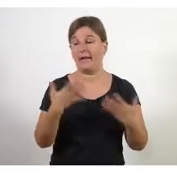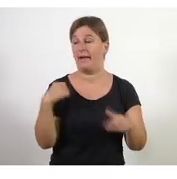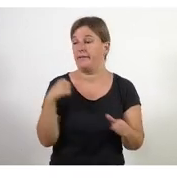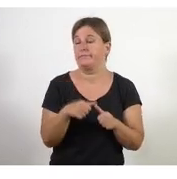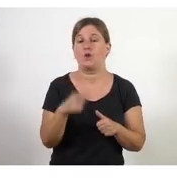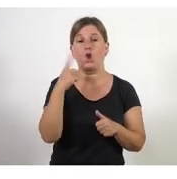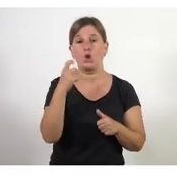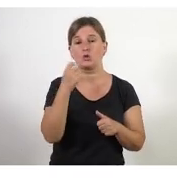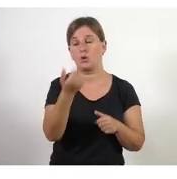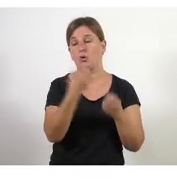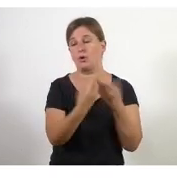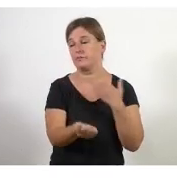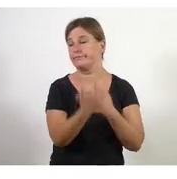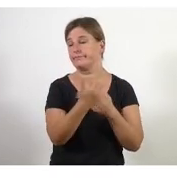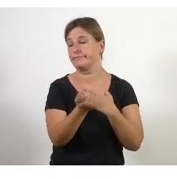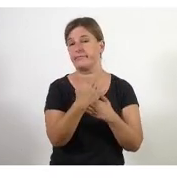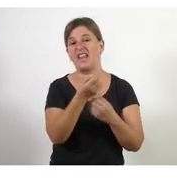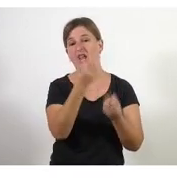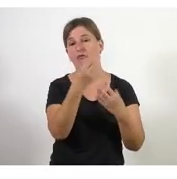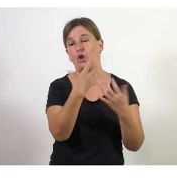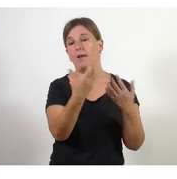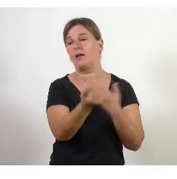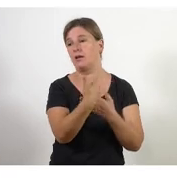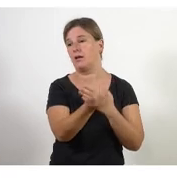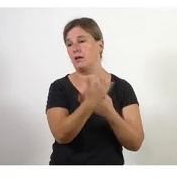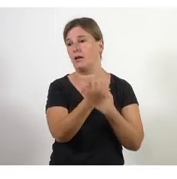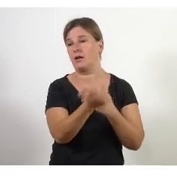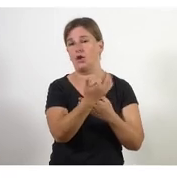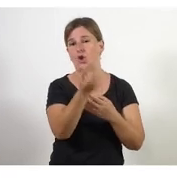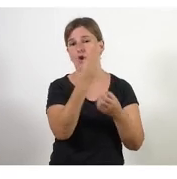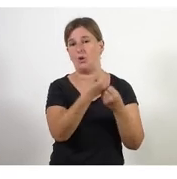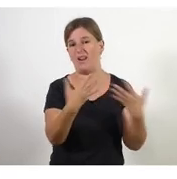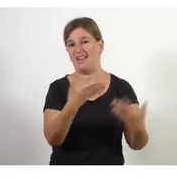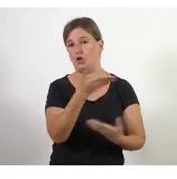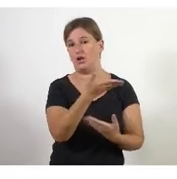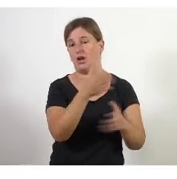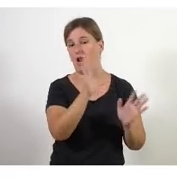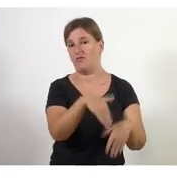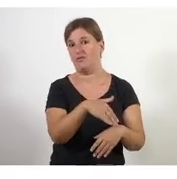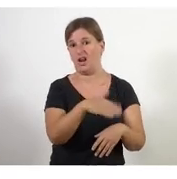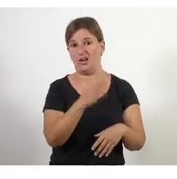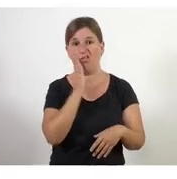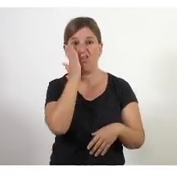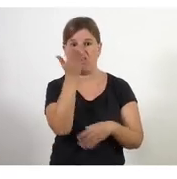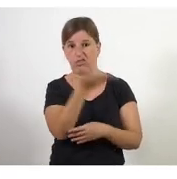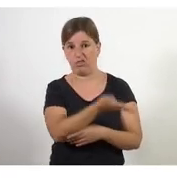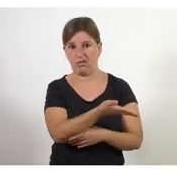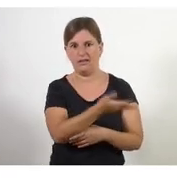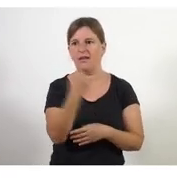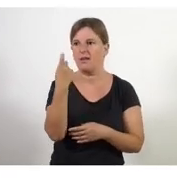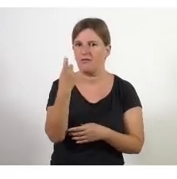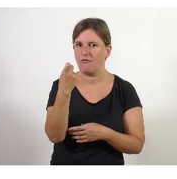rebre newsletters mails etc i en aquest moment de fet estem perdent cada vegada més aquest